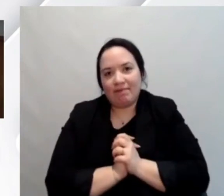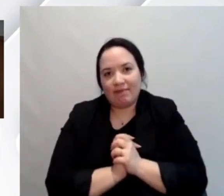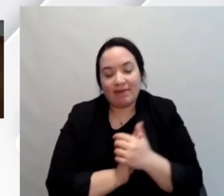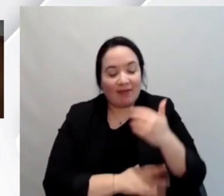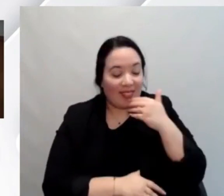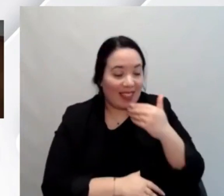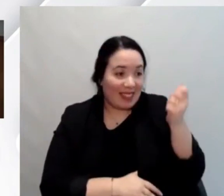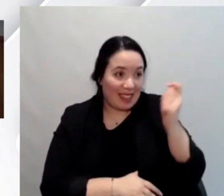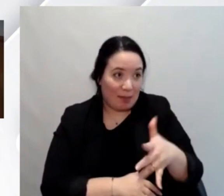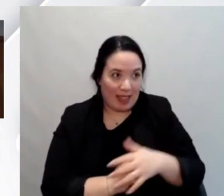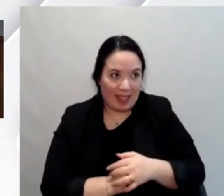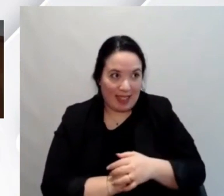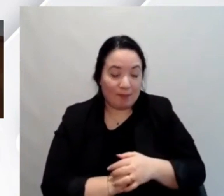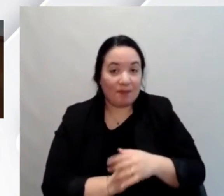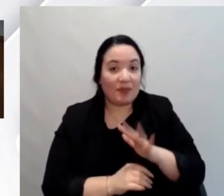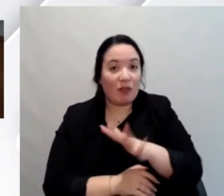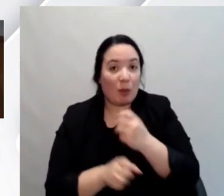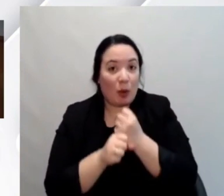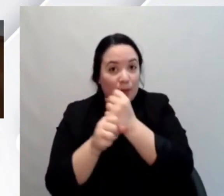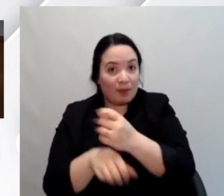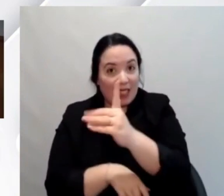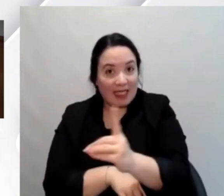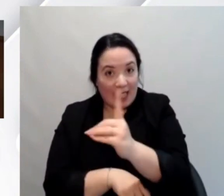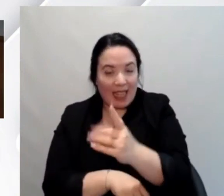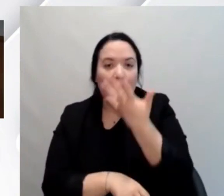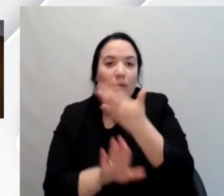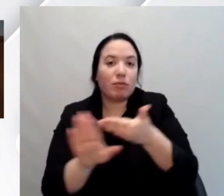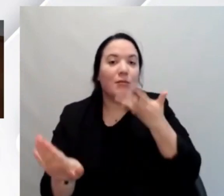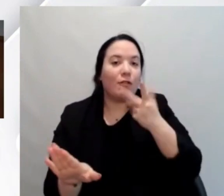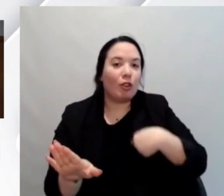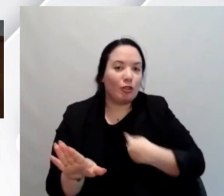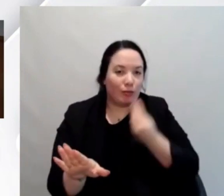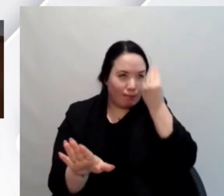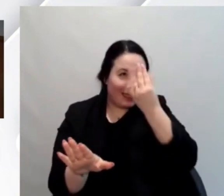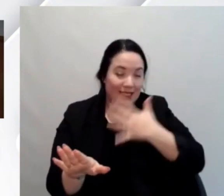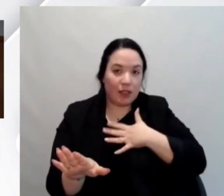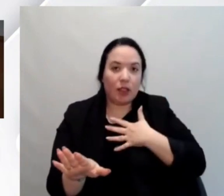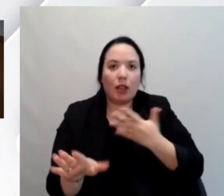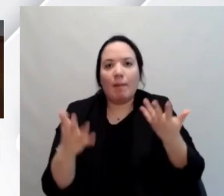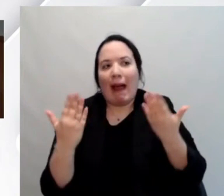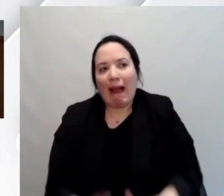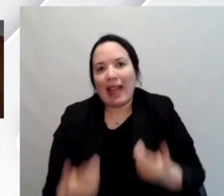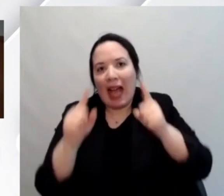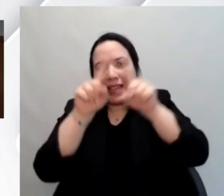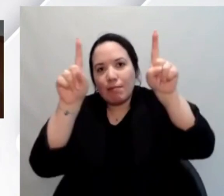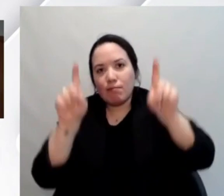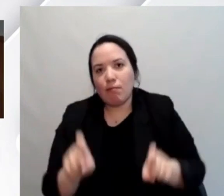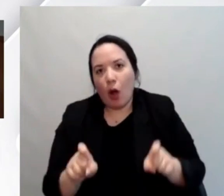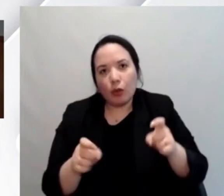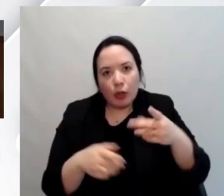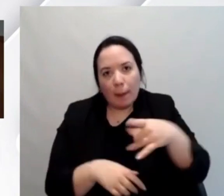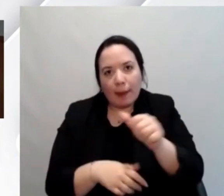prima di passare a Daniele io dico la mia teoria che porto avanti da sempre io vorrei che i moduli sparissero dai siti delle pubbliche